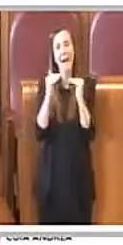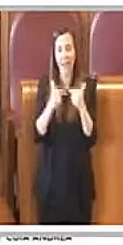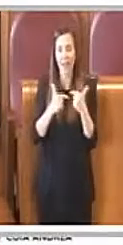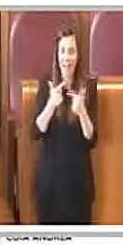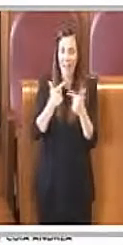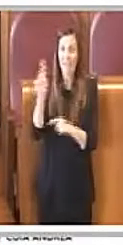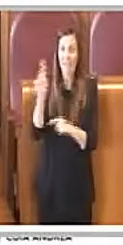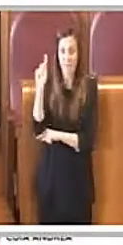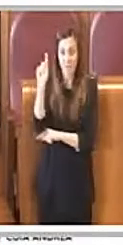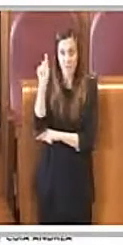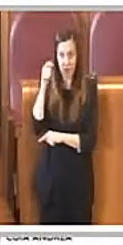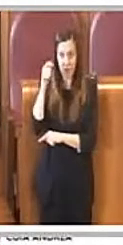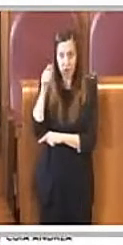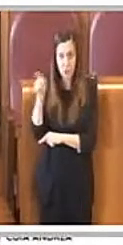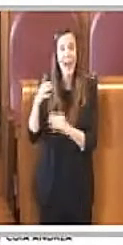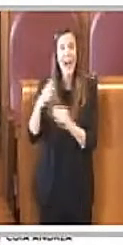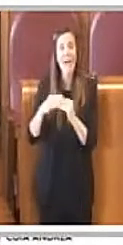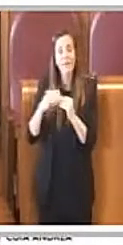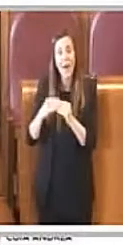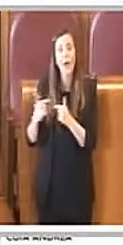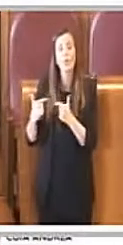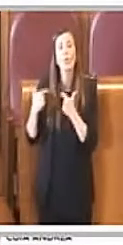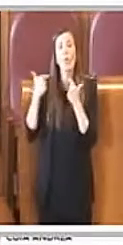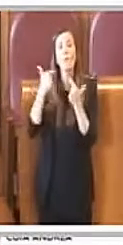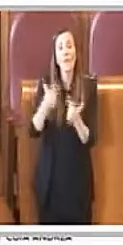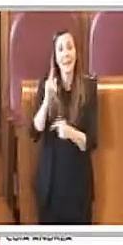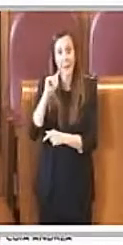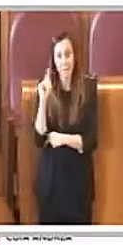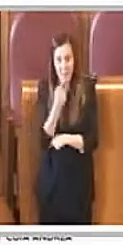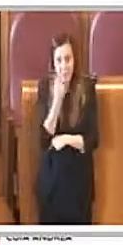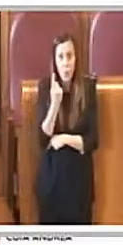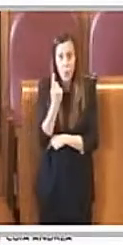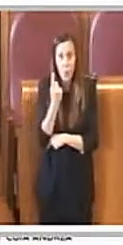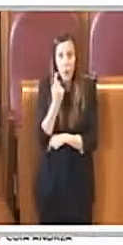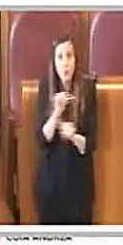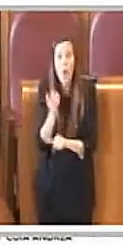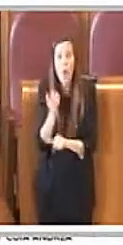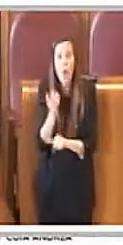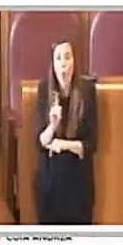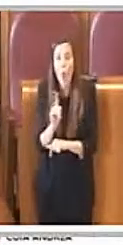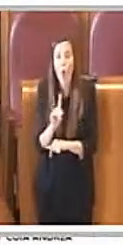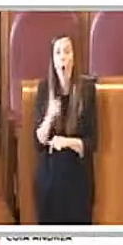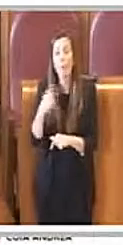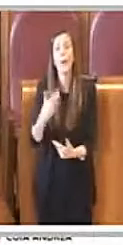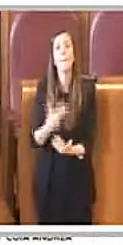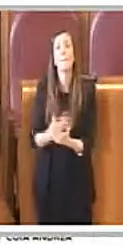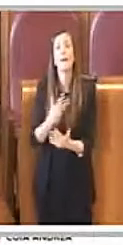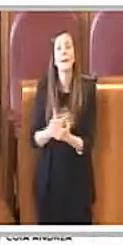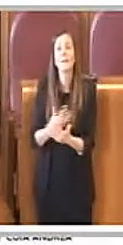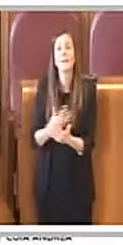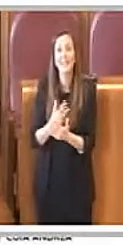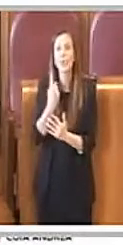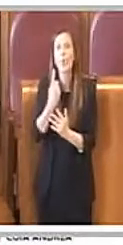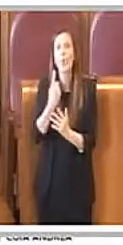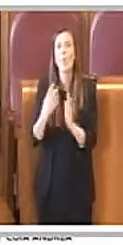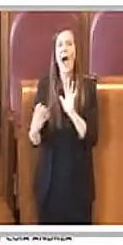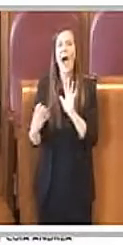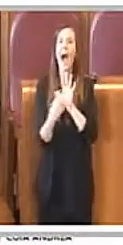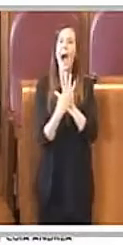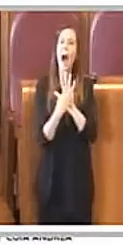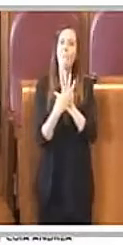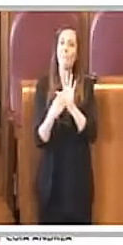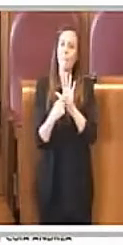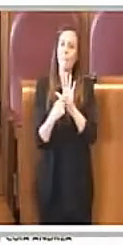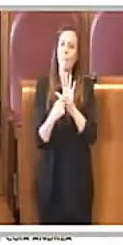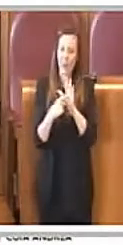vincitore ha fatto un'offerta economica migliore e non solo ha permesso di dare un'app ai fruitori